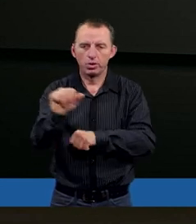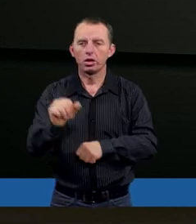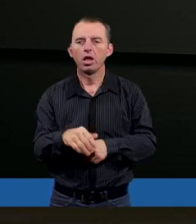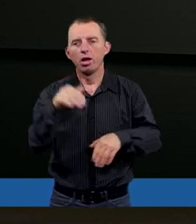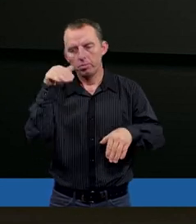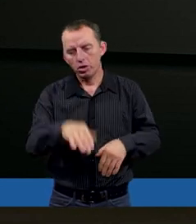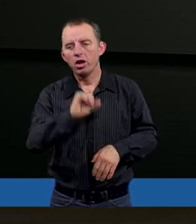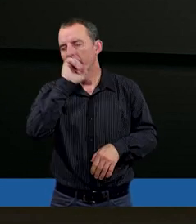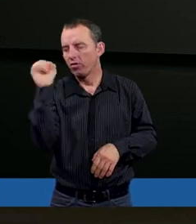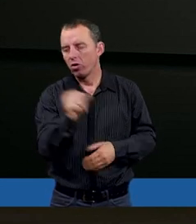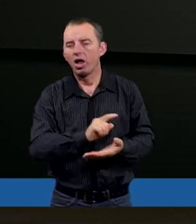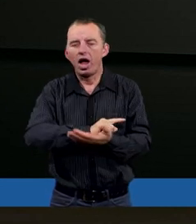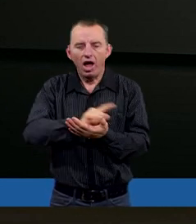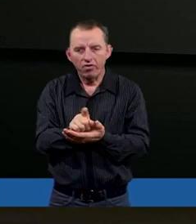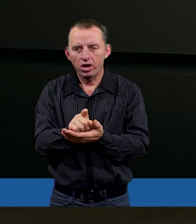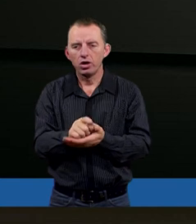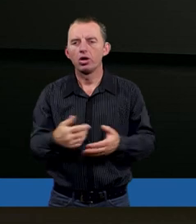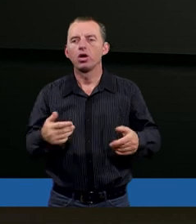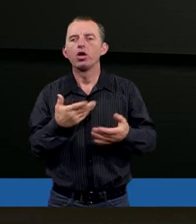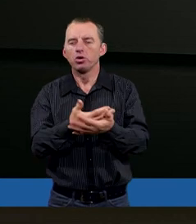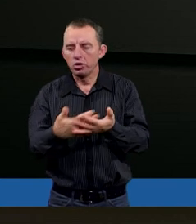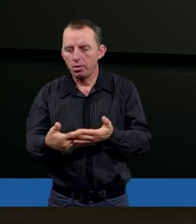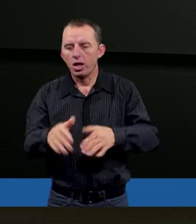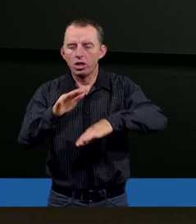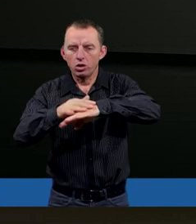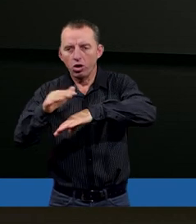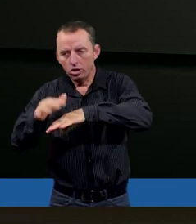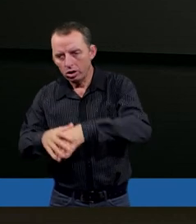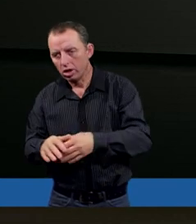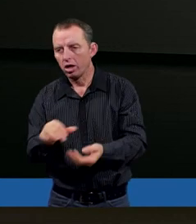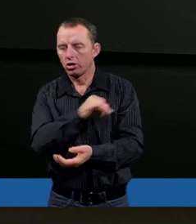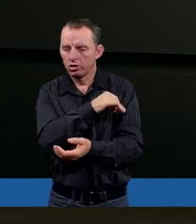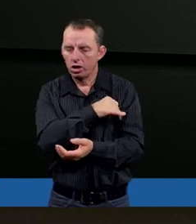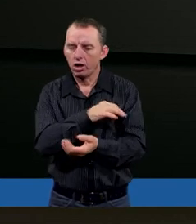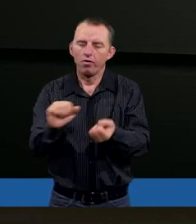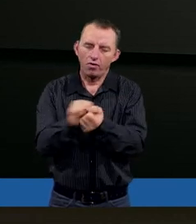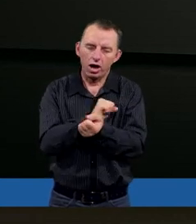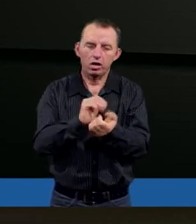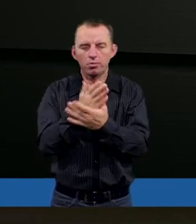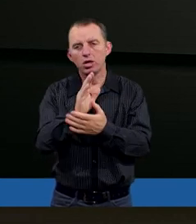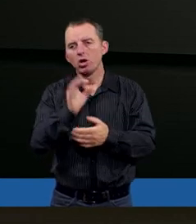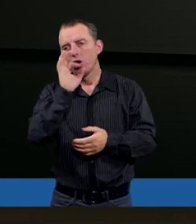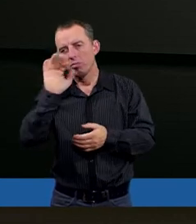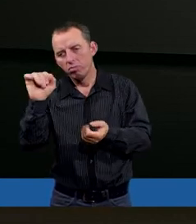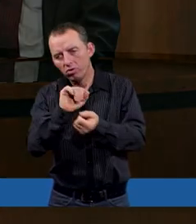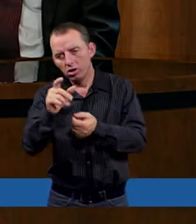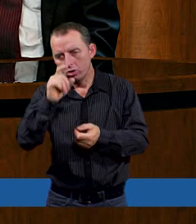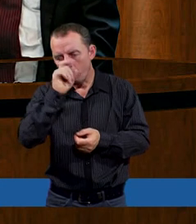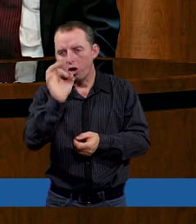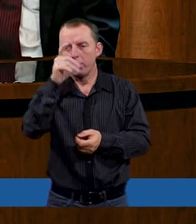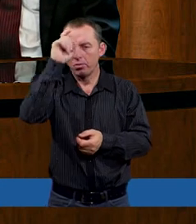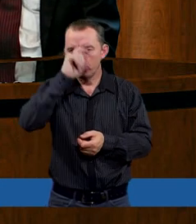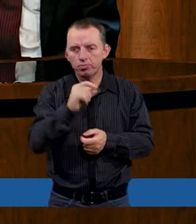To może być w ogóle efekt tego, że Ziemia jest dotknięta grzechem i walką, wielkim bojem między dobrem a złem, której